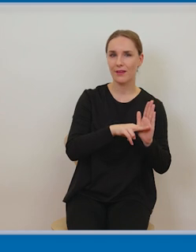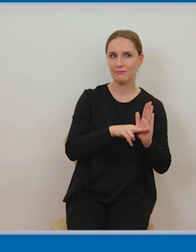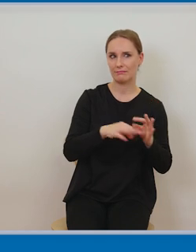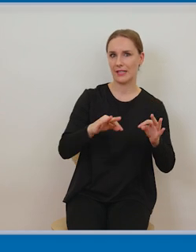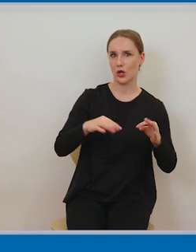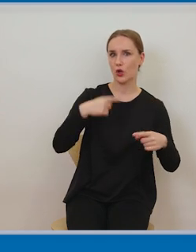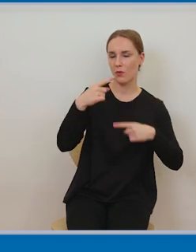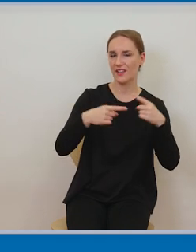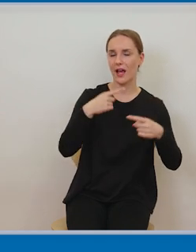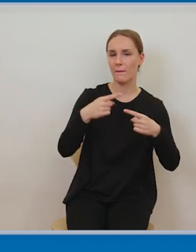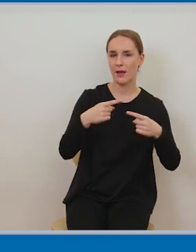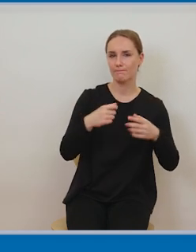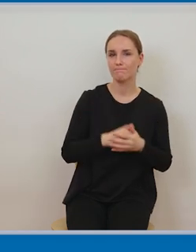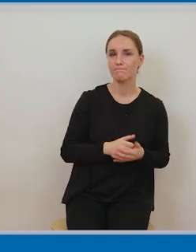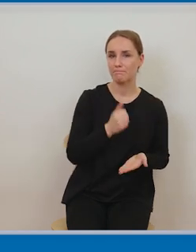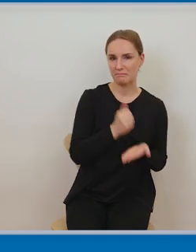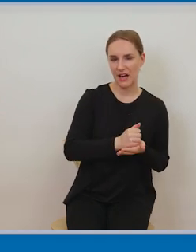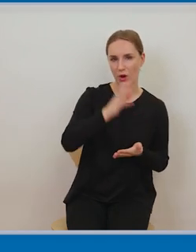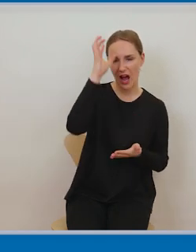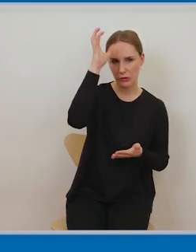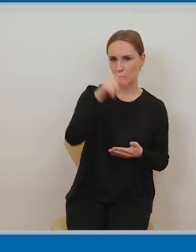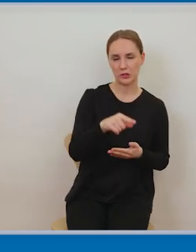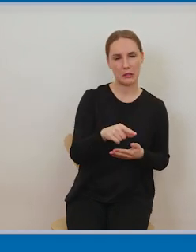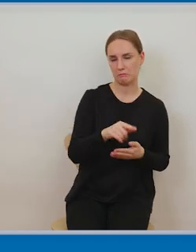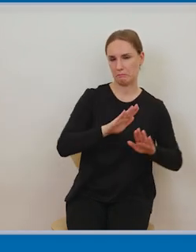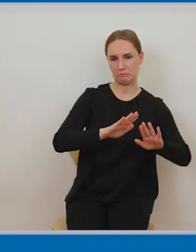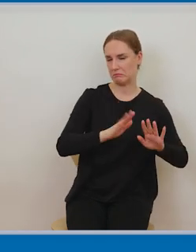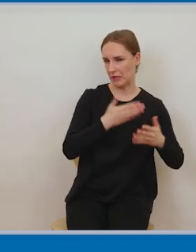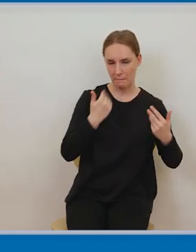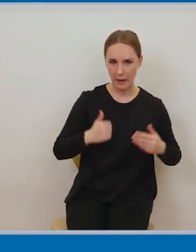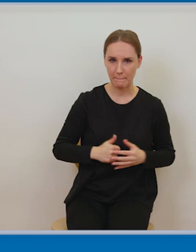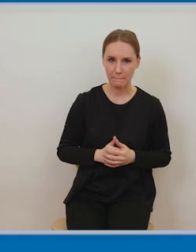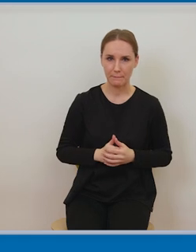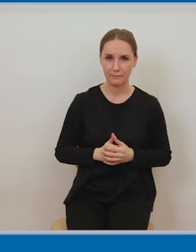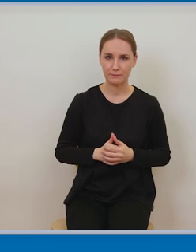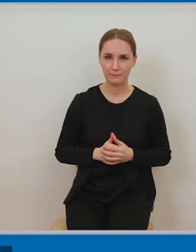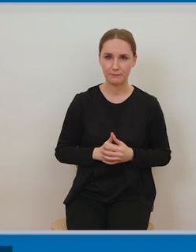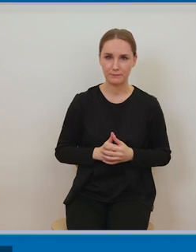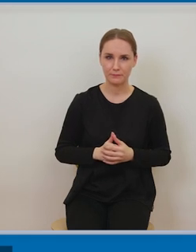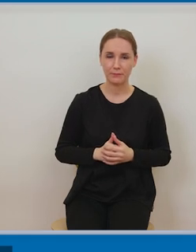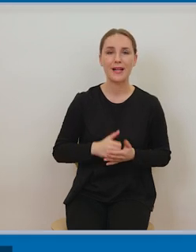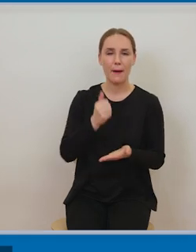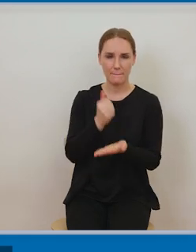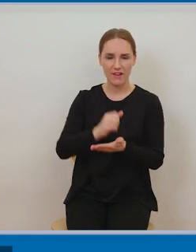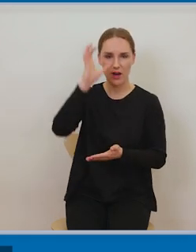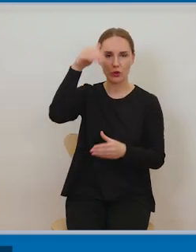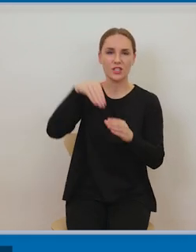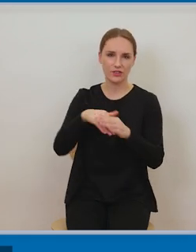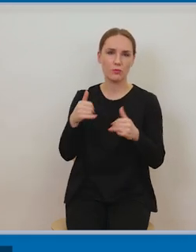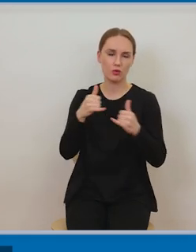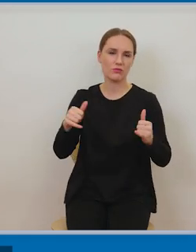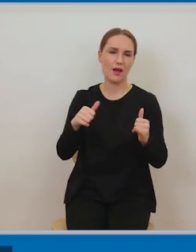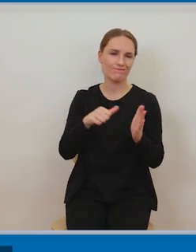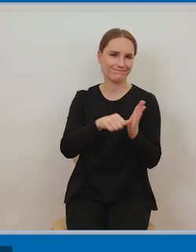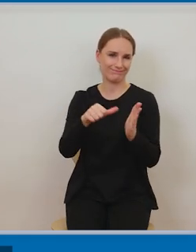wynikającymi z prawa autorskiego. Są pewne wyraźne wyłączenia w prawie autorskim, które dotyczą wytworów